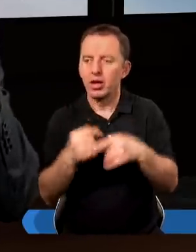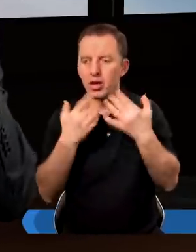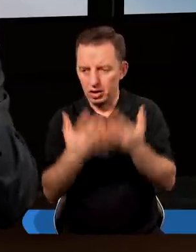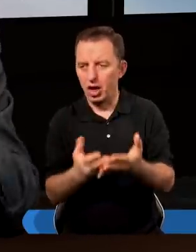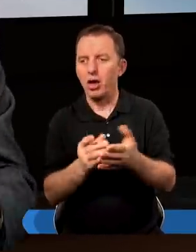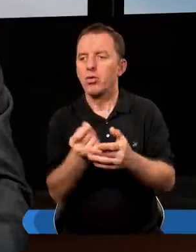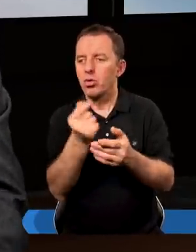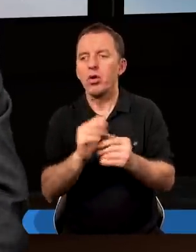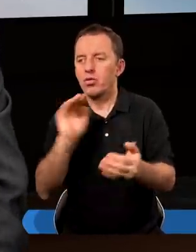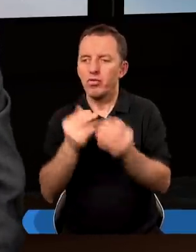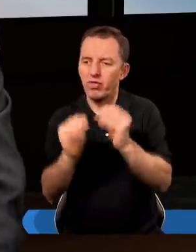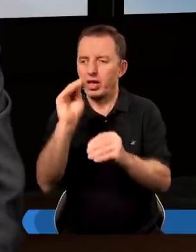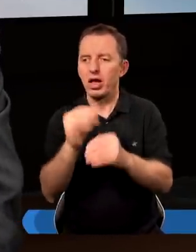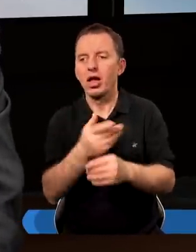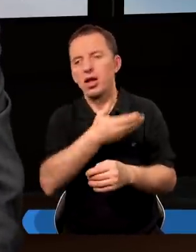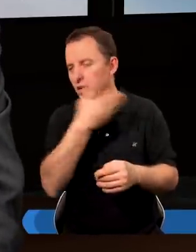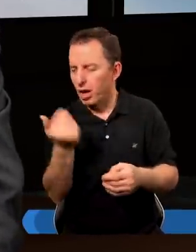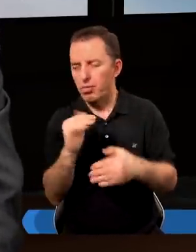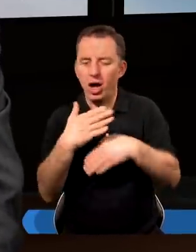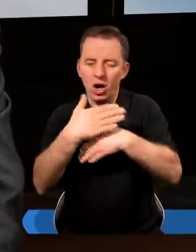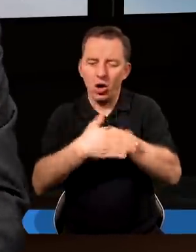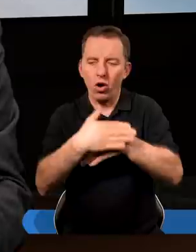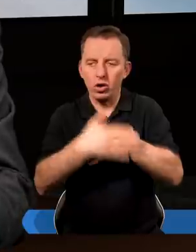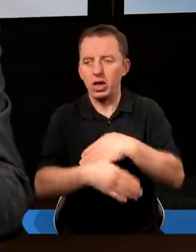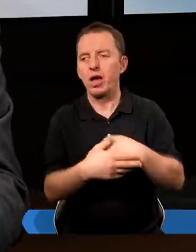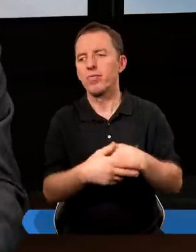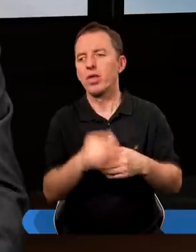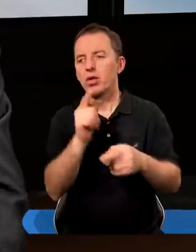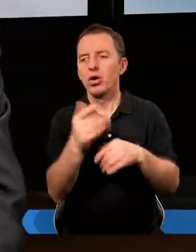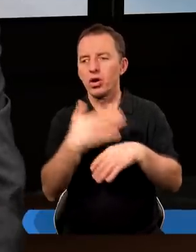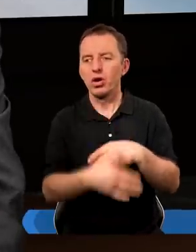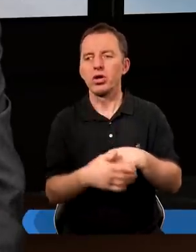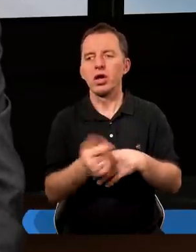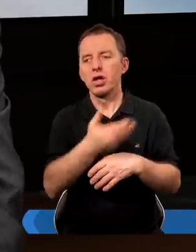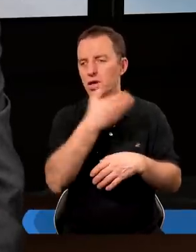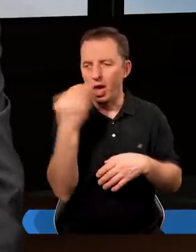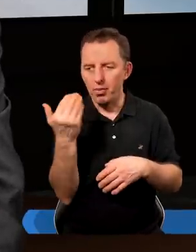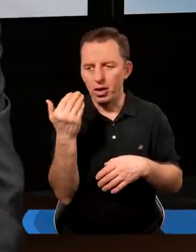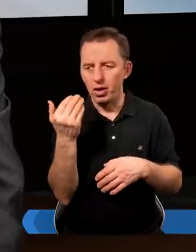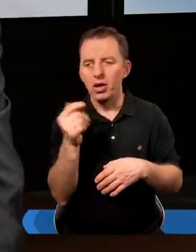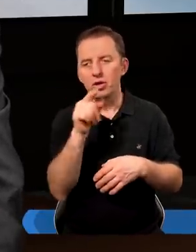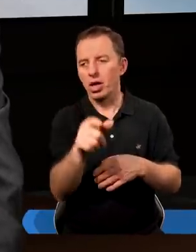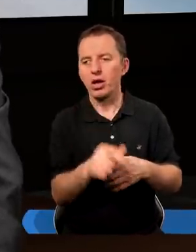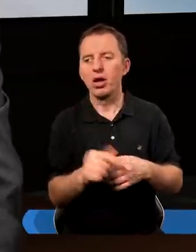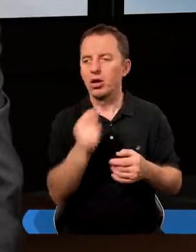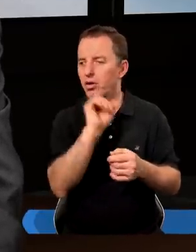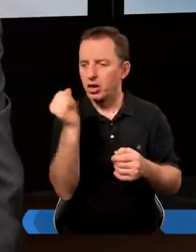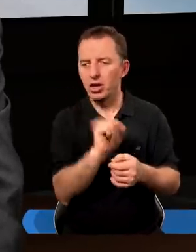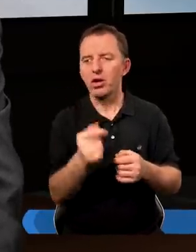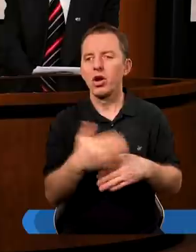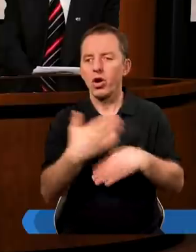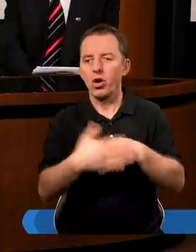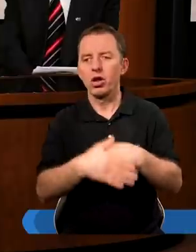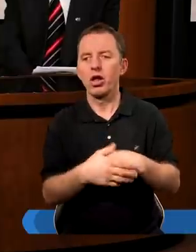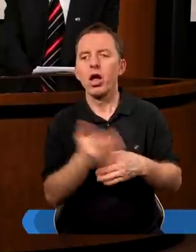złotówkę więcej od niego. Także to nie ma końca. Jeśli damy się w to wpędzić, to nie ma ten wyścig po prostu końca.